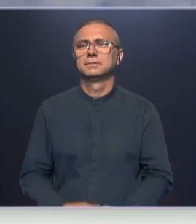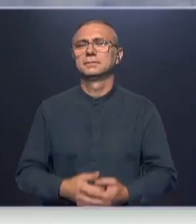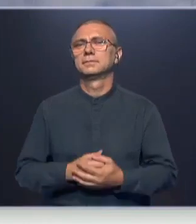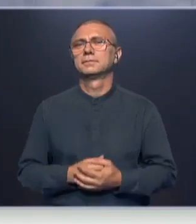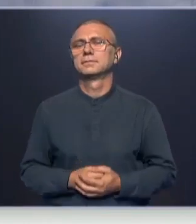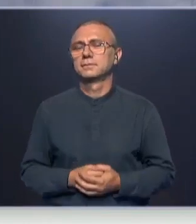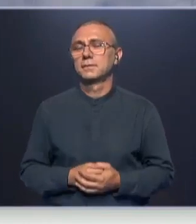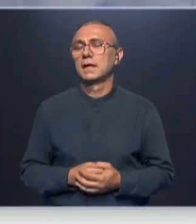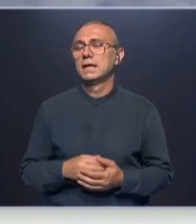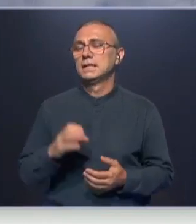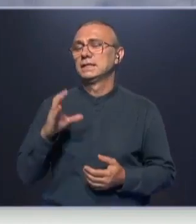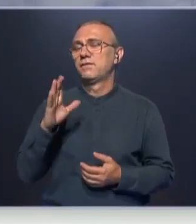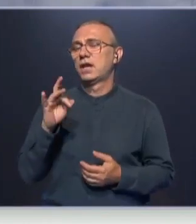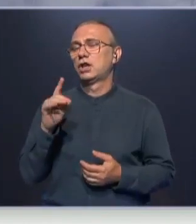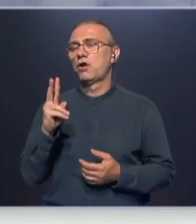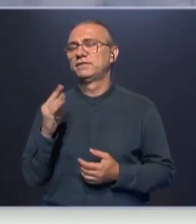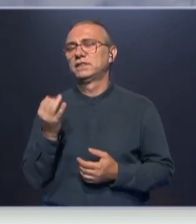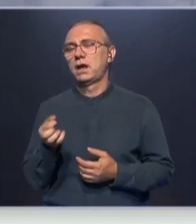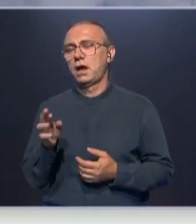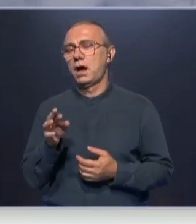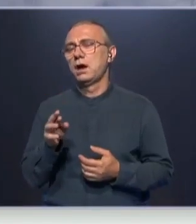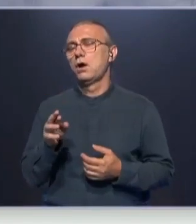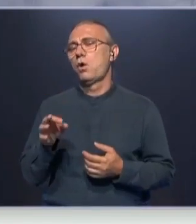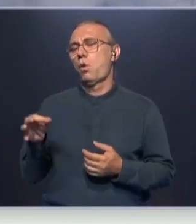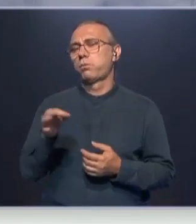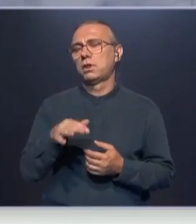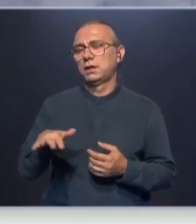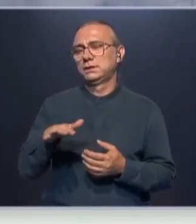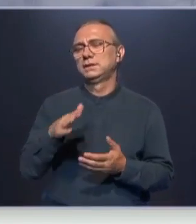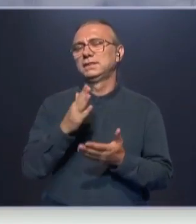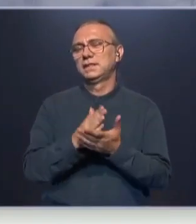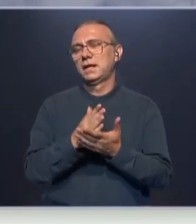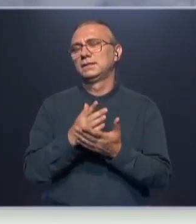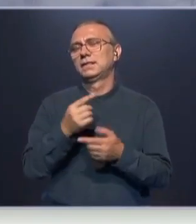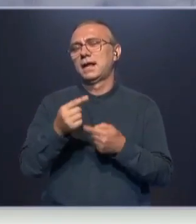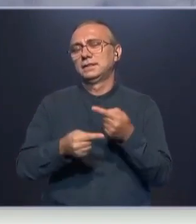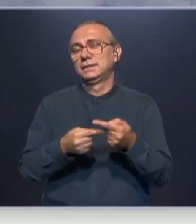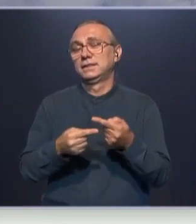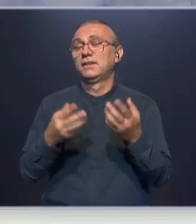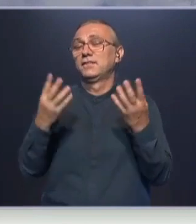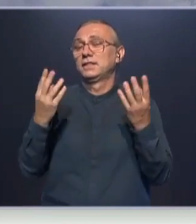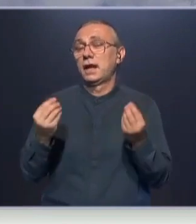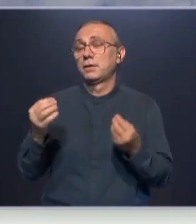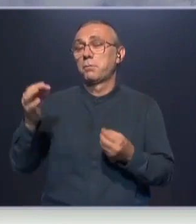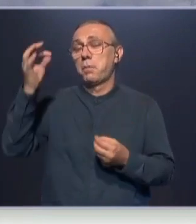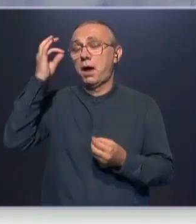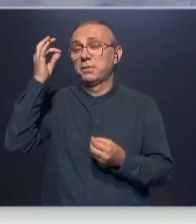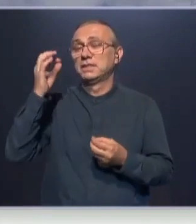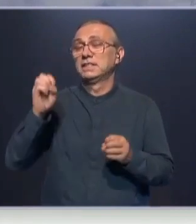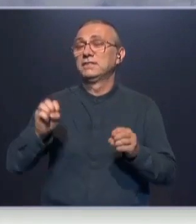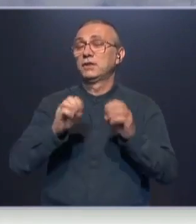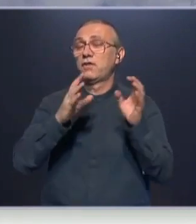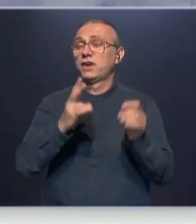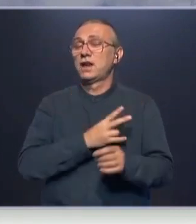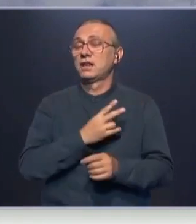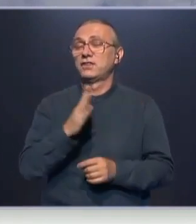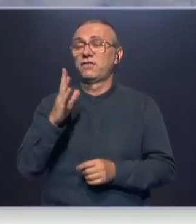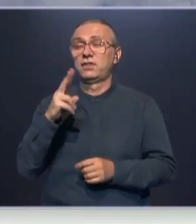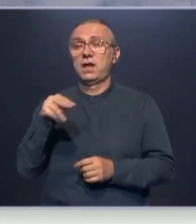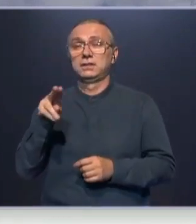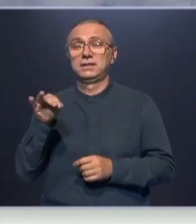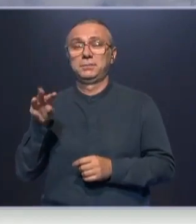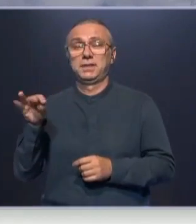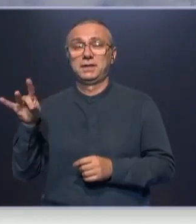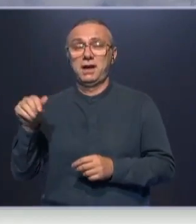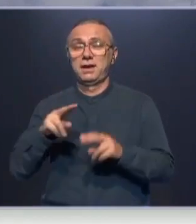В Свердловской области существует давняя летняя традиция в день памяти святого равнопостального князя Владимира, крестителя Руси.